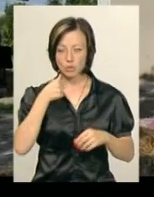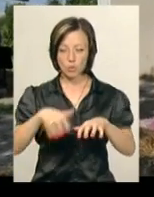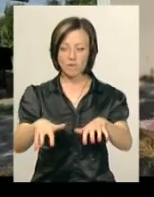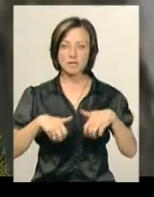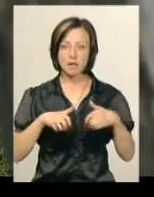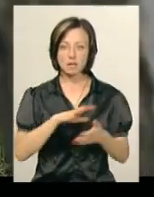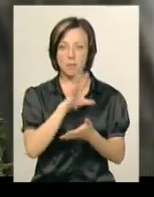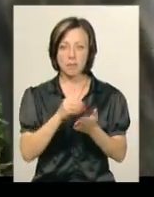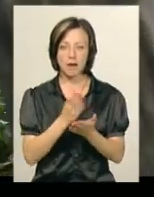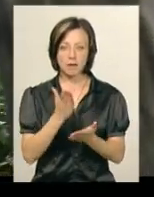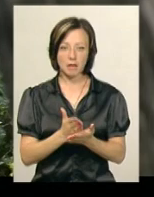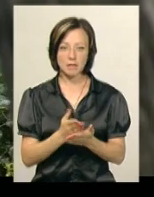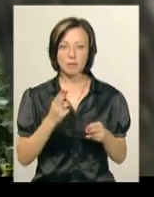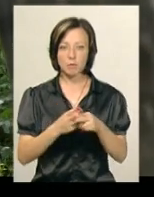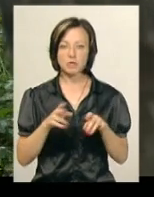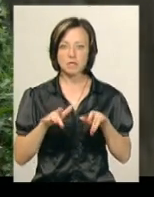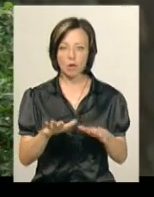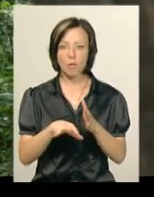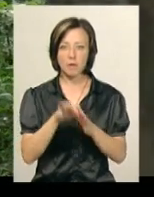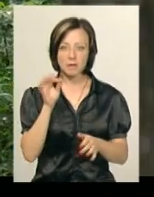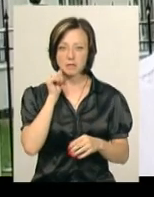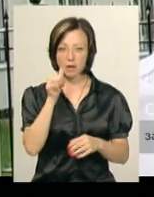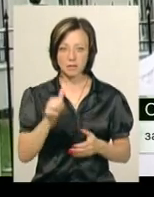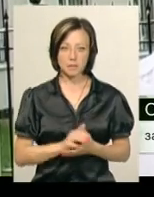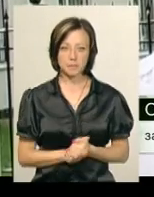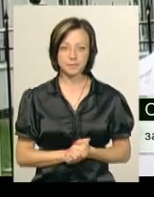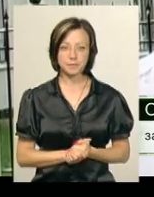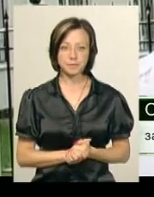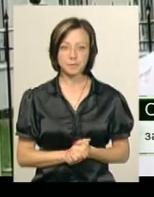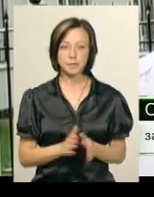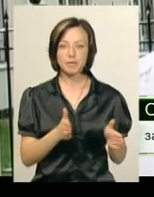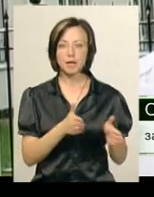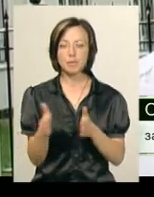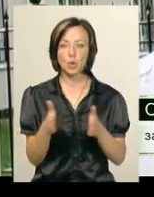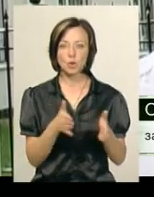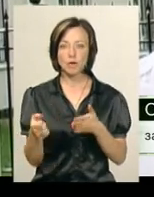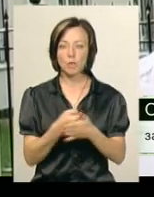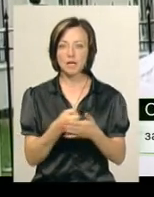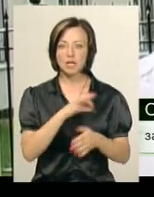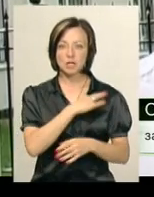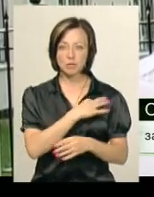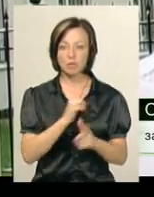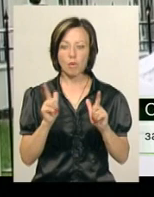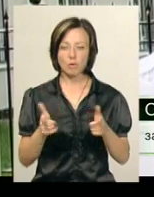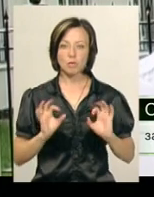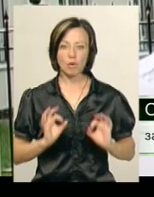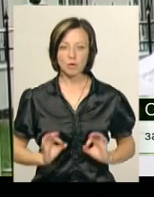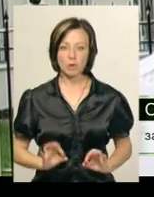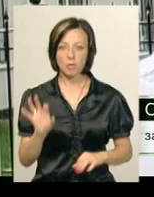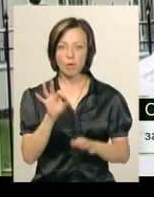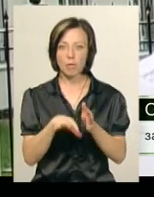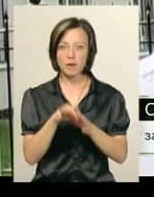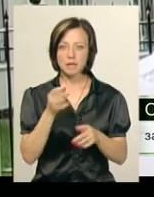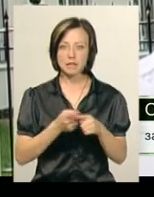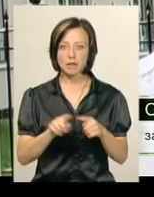конфіскацією майна. Запобіжний захід її обиратимуть завтра. «Підготовлено клопотання слідчого, погоджене прокуратурою, щодо обрання